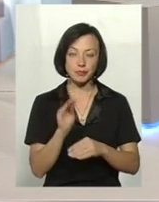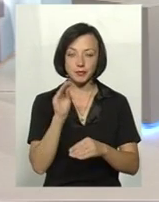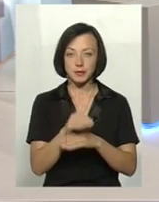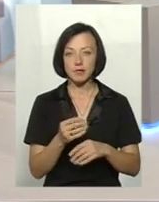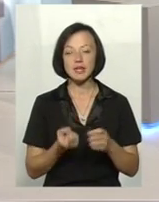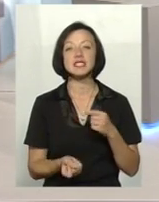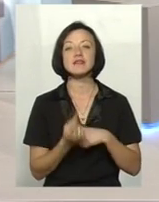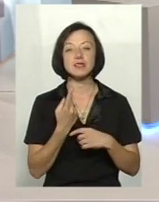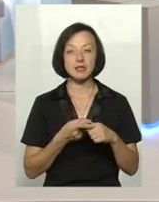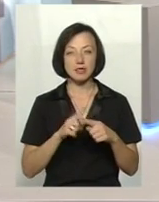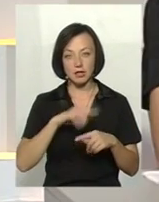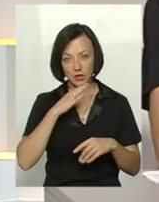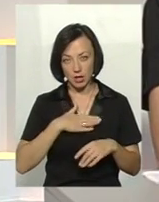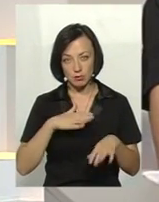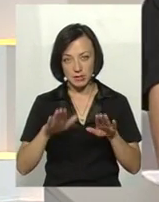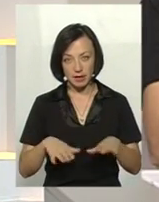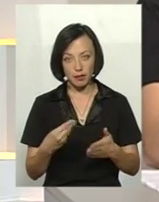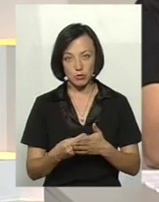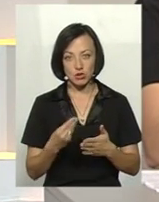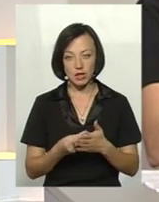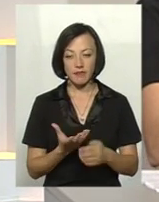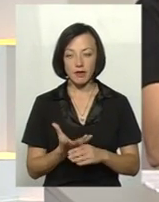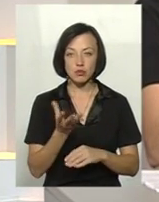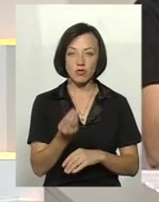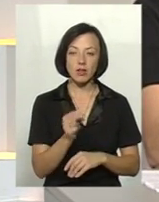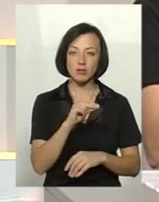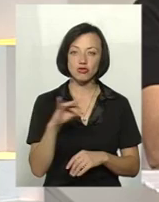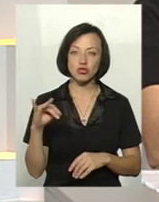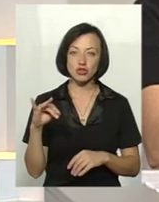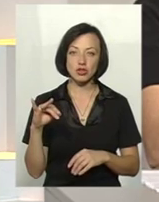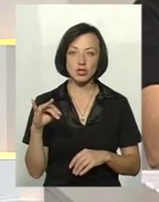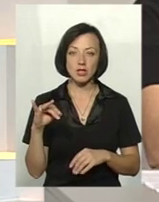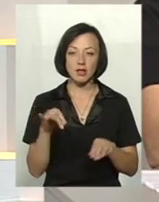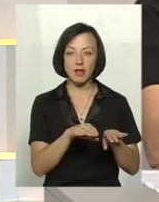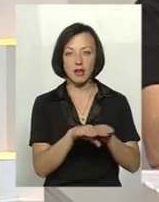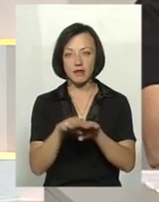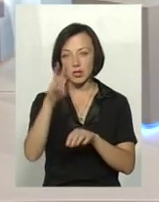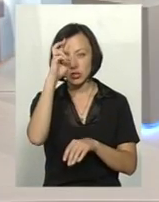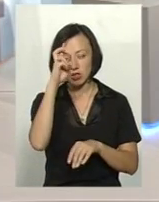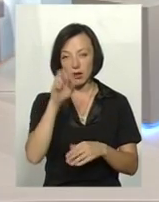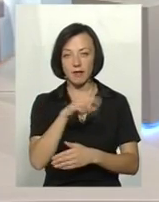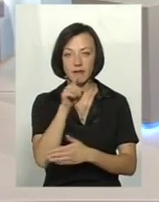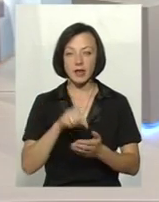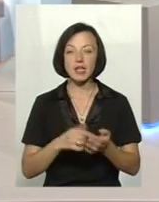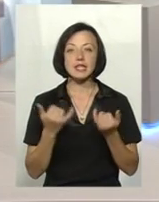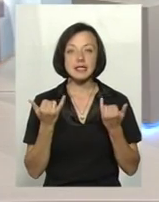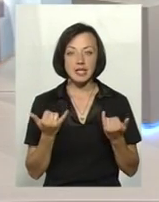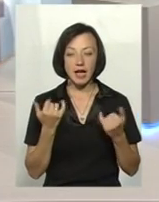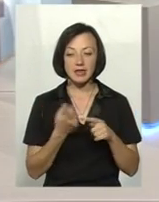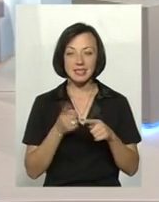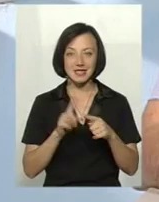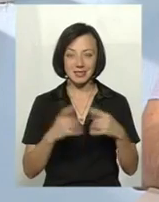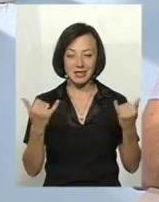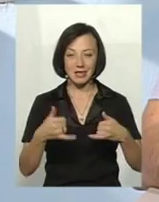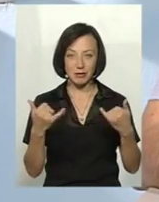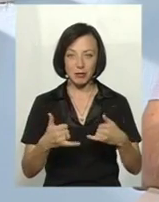Це наш місцевий бюджет, фінансування, чи на рівні держави? Зараз ці засоби, які